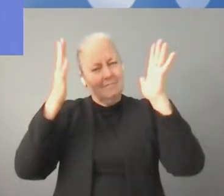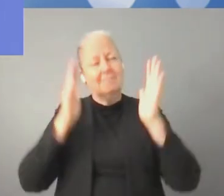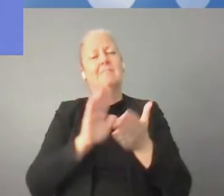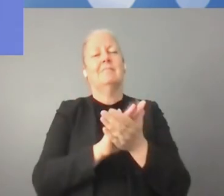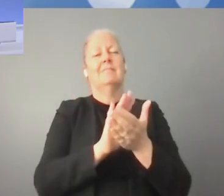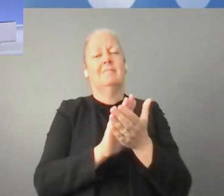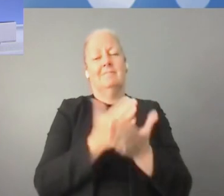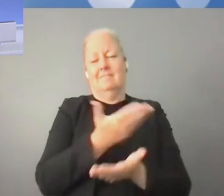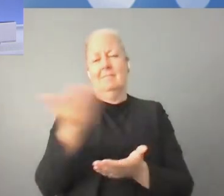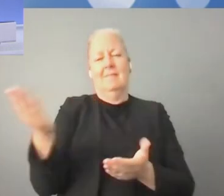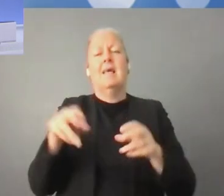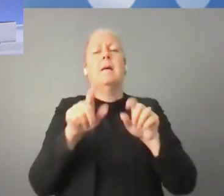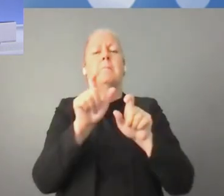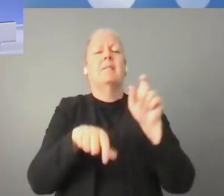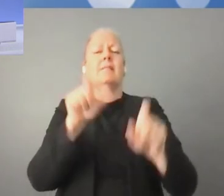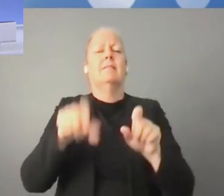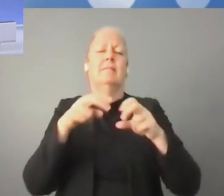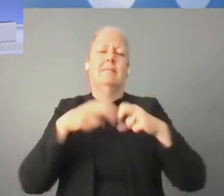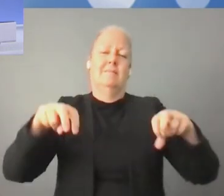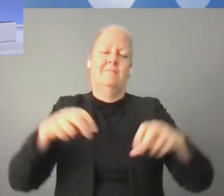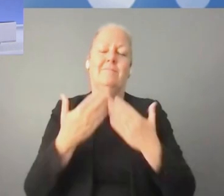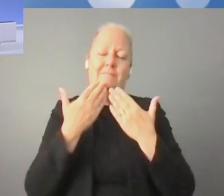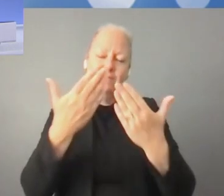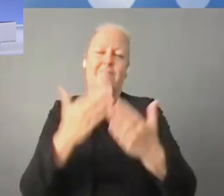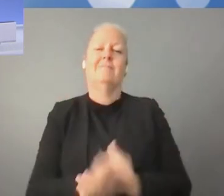استمرار اللقاءات.